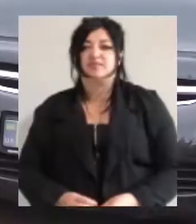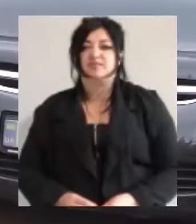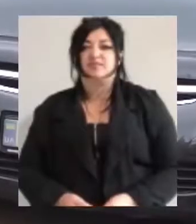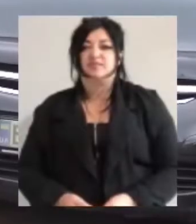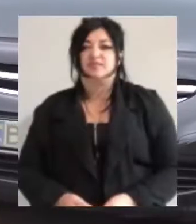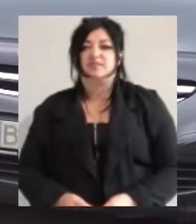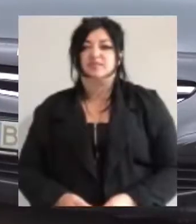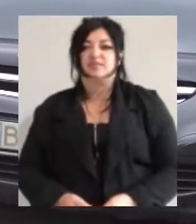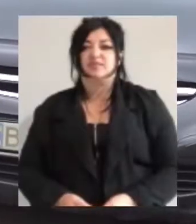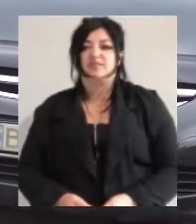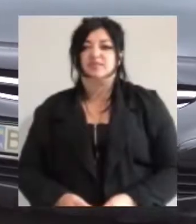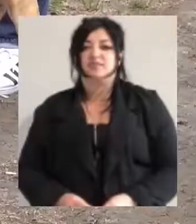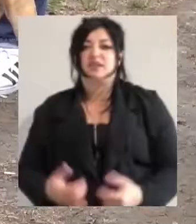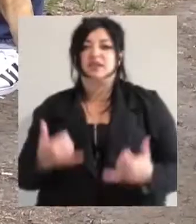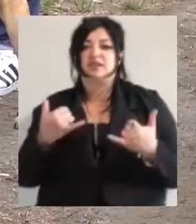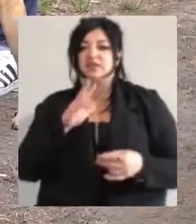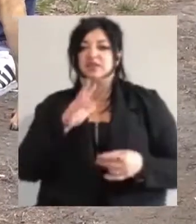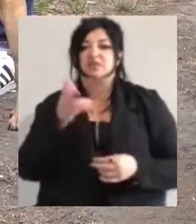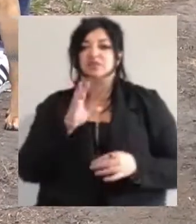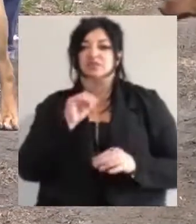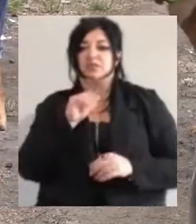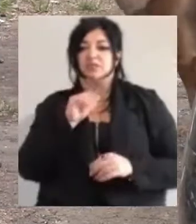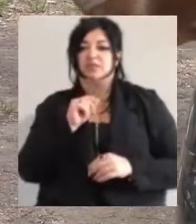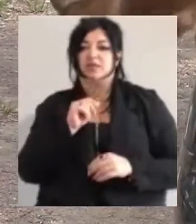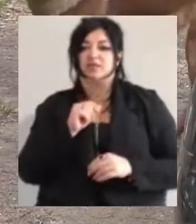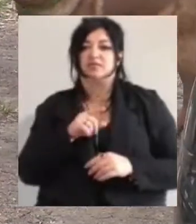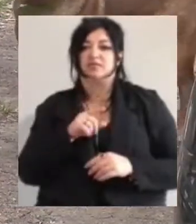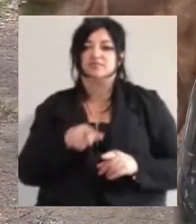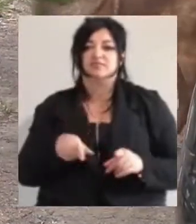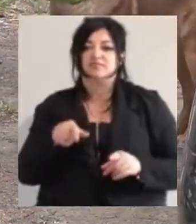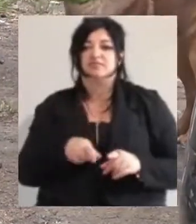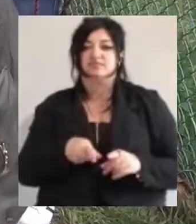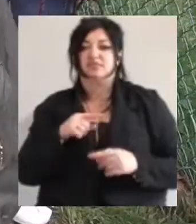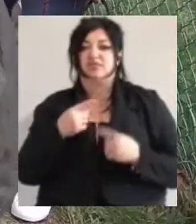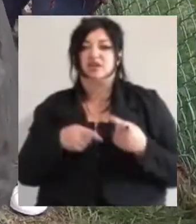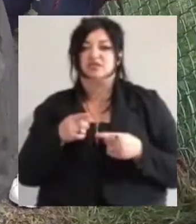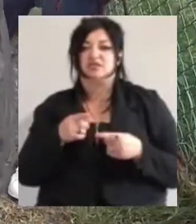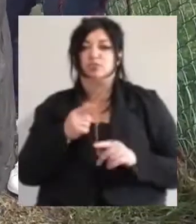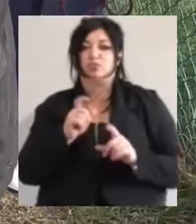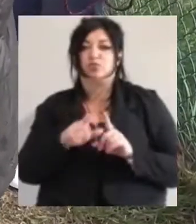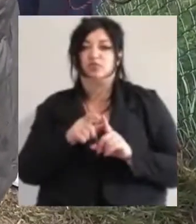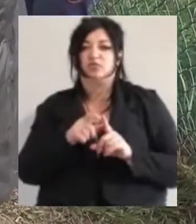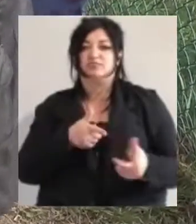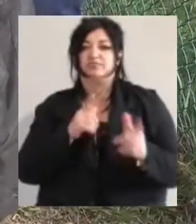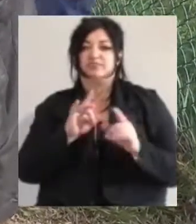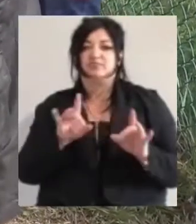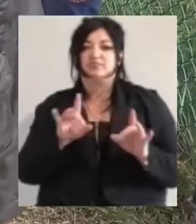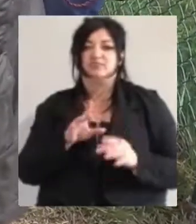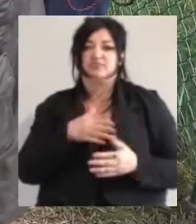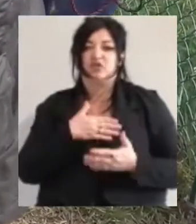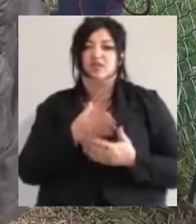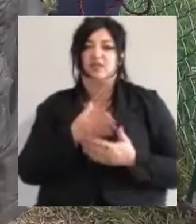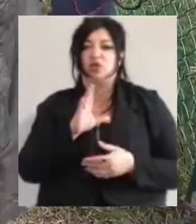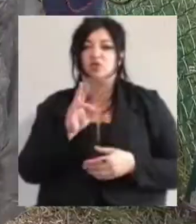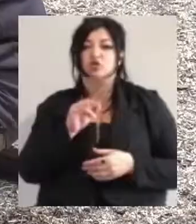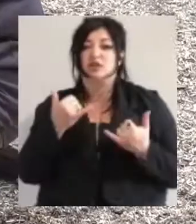Зараз трирічний собака Тен кульгає внаслідок кульового поранення, розповіла волонтерка Вікторія Козаченко. Каже, наразі тварина почувається